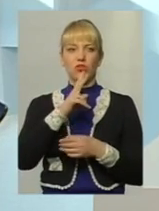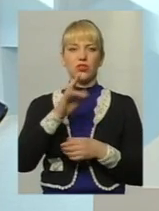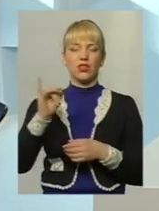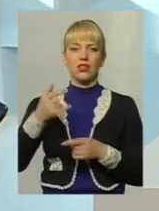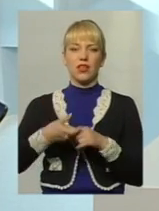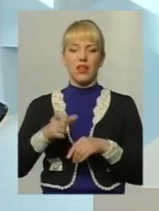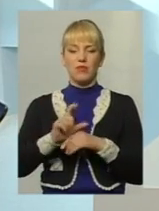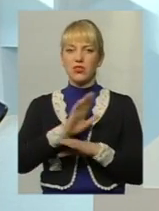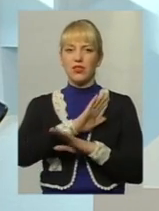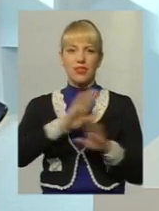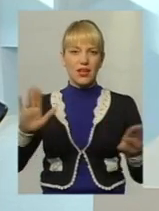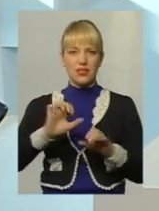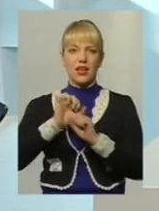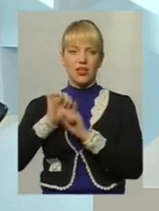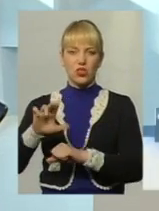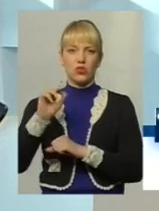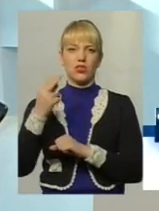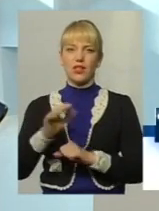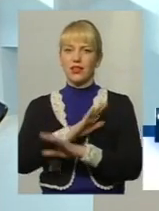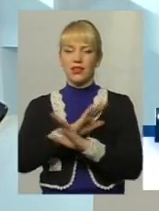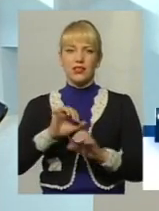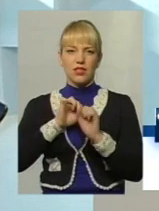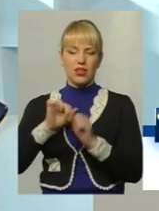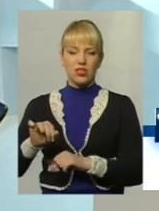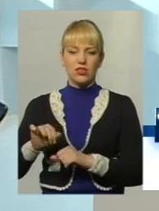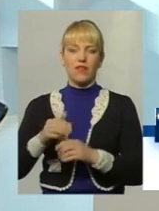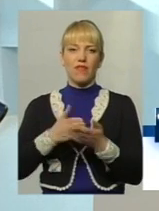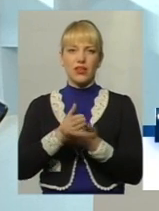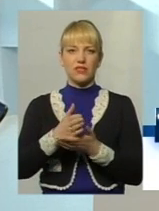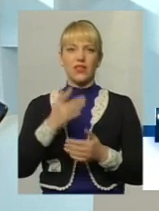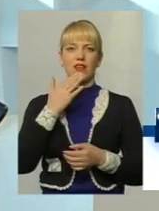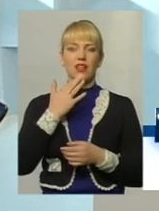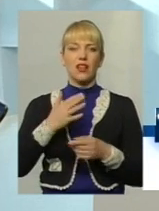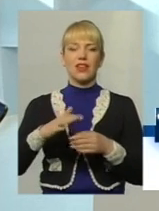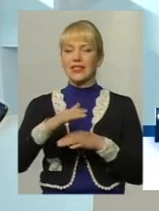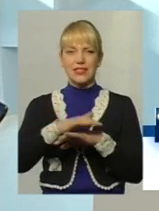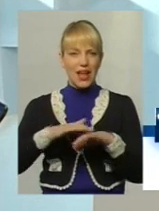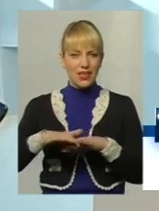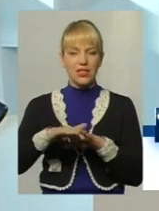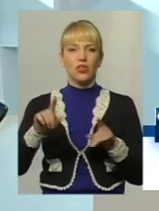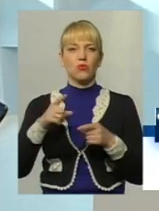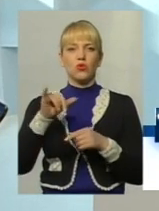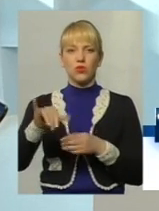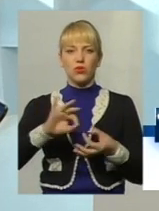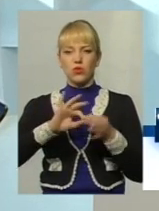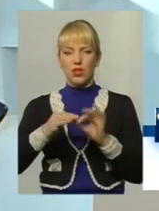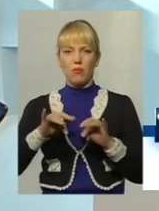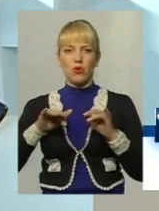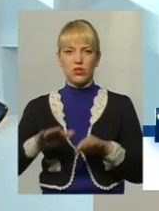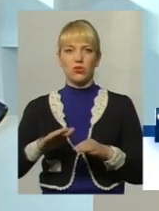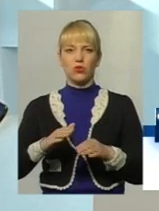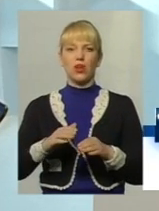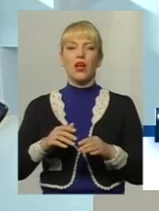найбільш незахищені, соціально незахищені верстви населення, тому що в них ускладнена і процедура